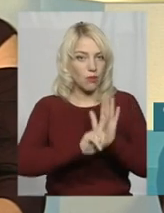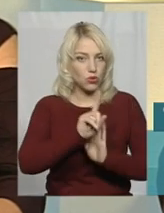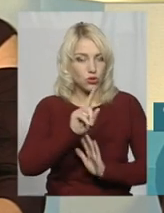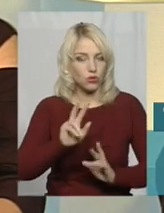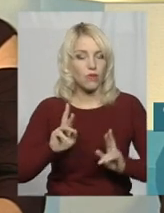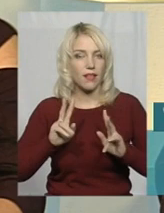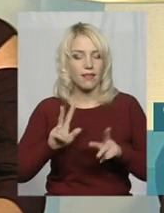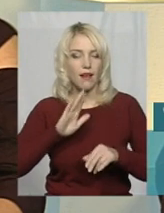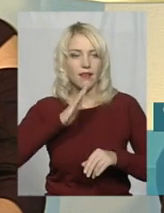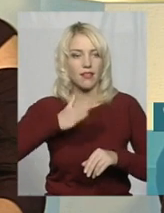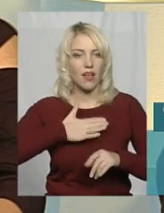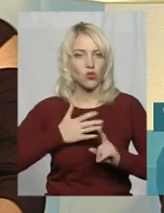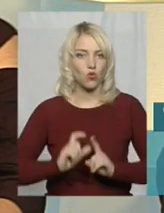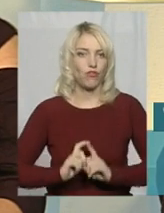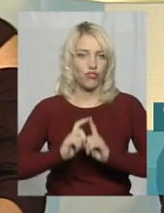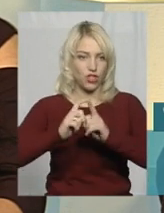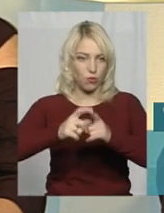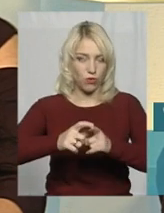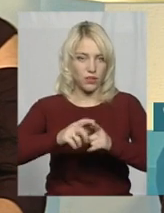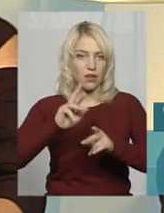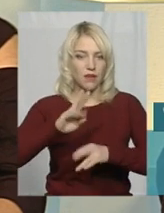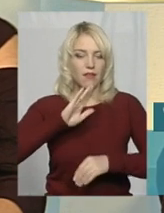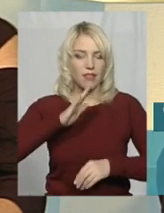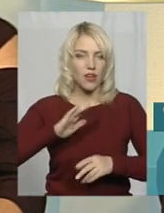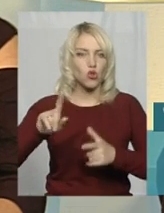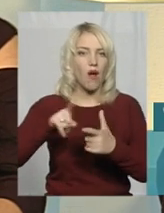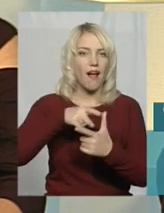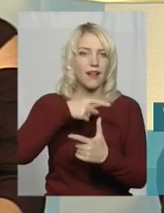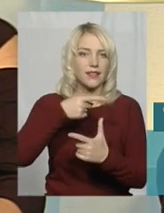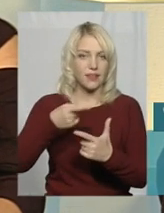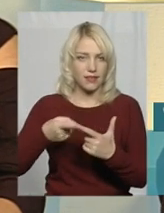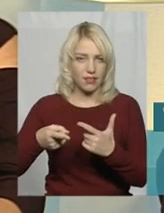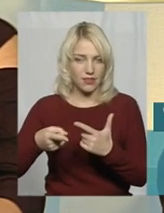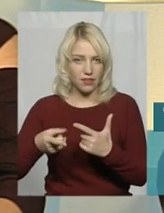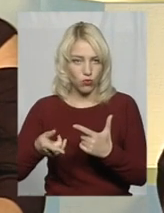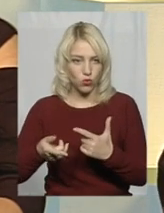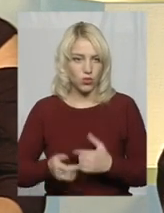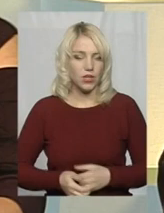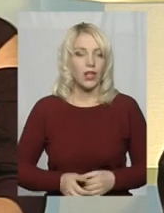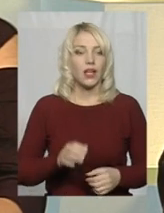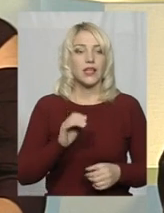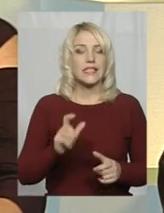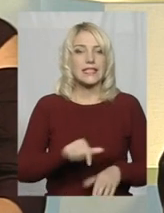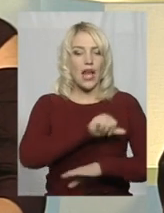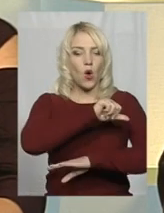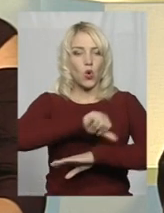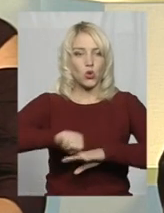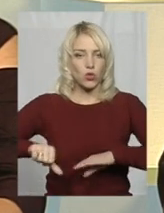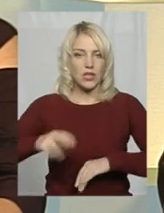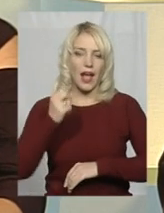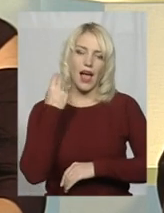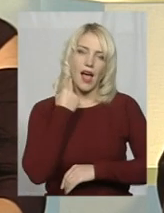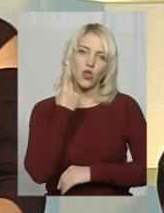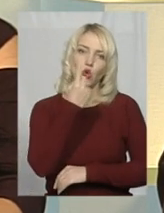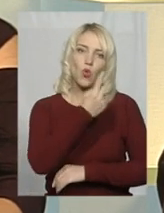нашу відповідь, як нашу альтернативу закордонному англомовному